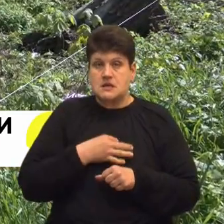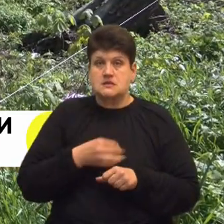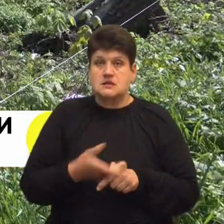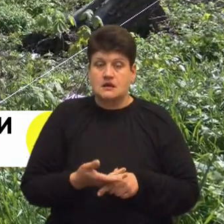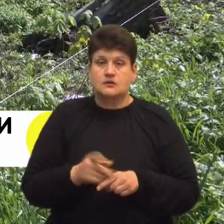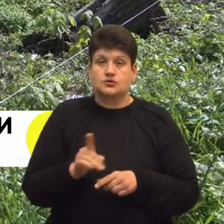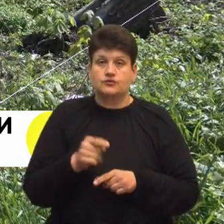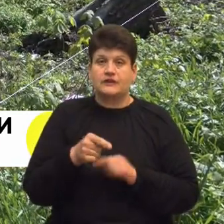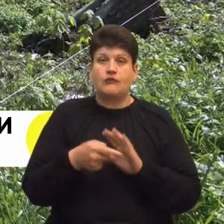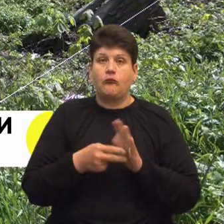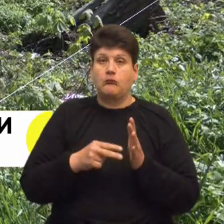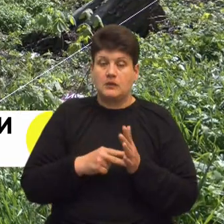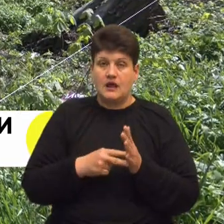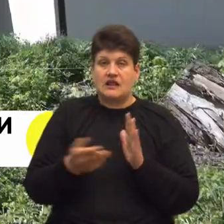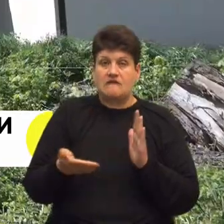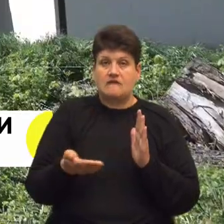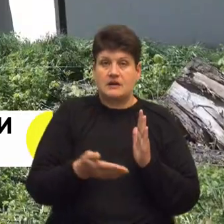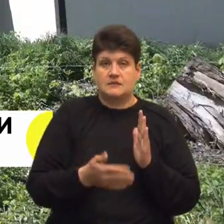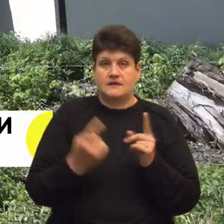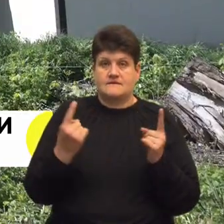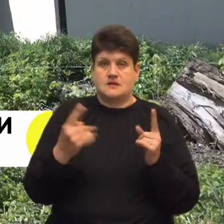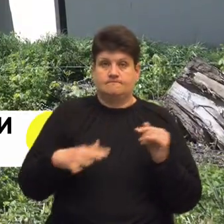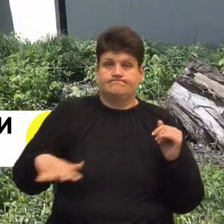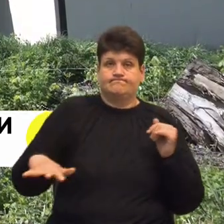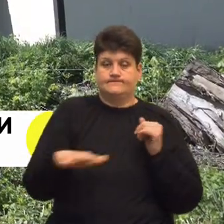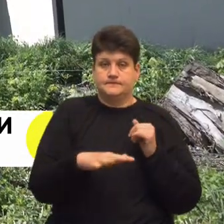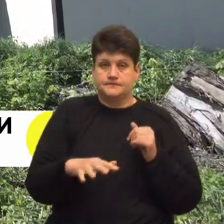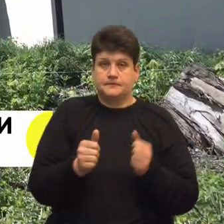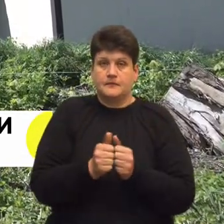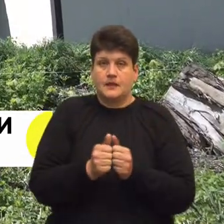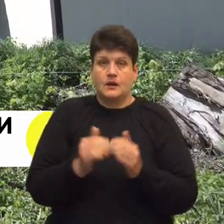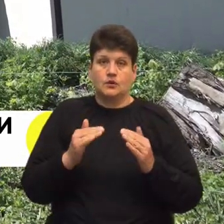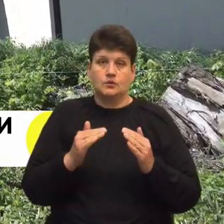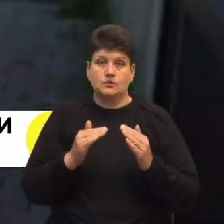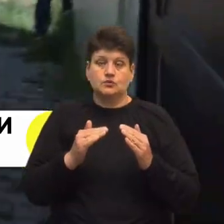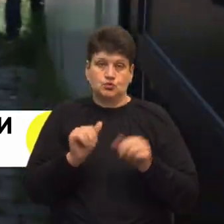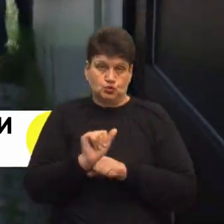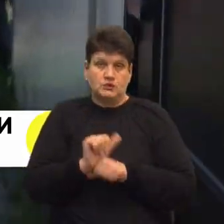що в них планах виробка великої зони. Неподалік зупинки були працівники.